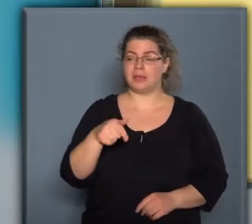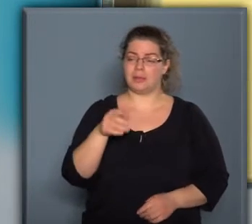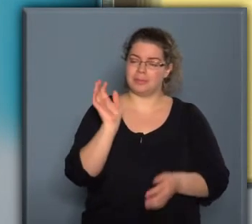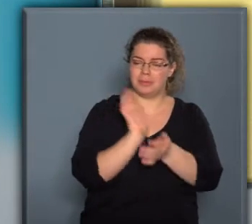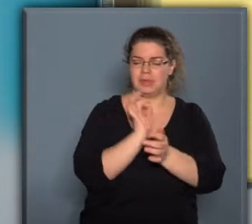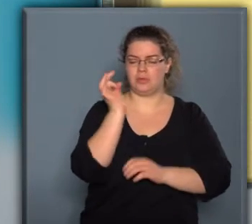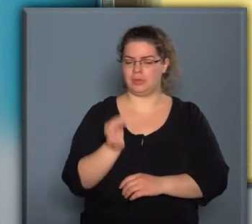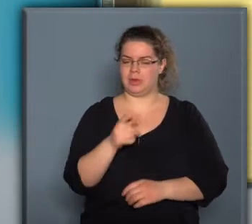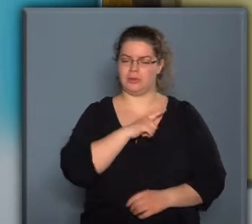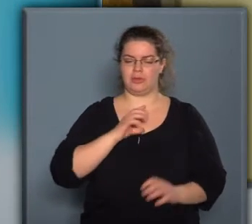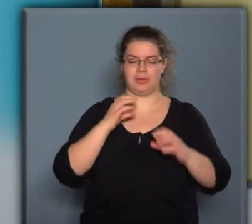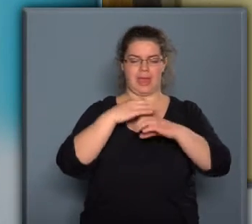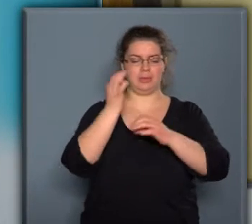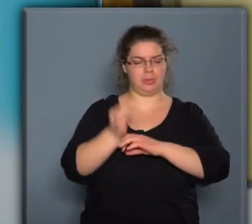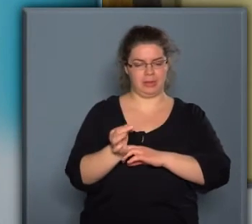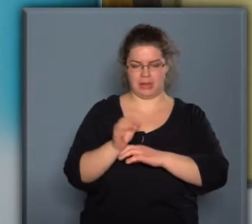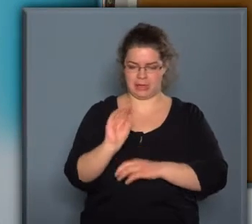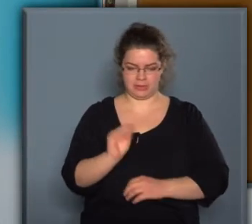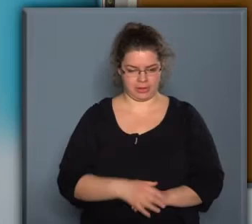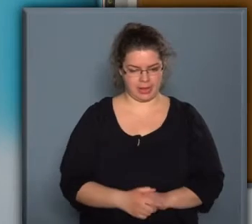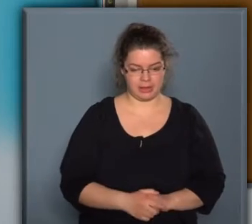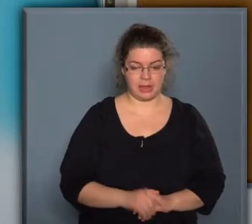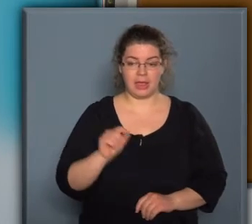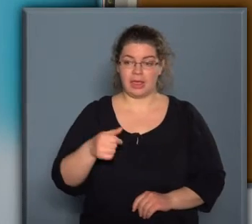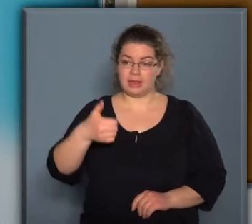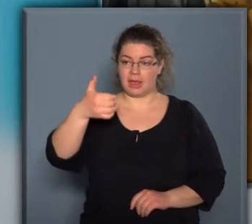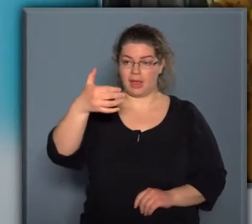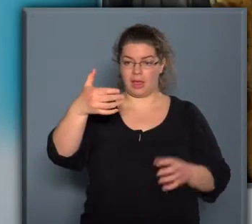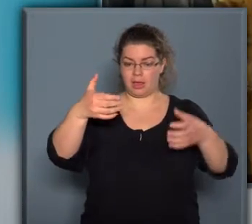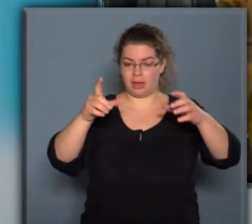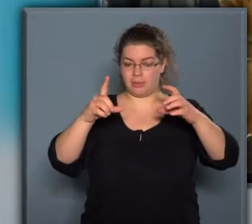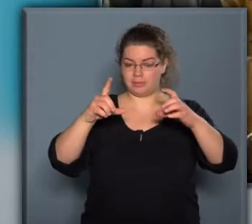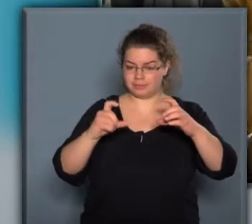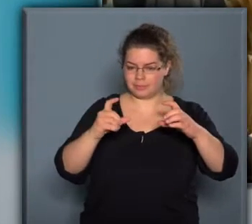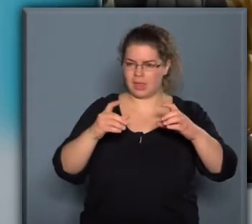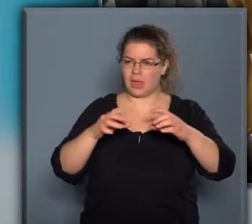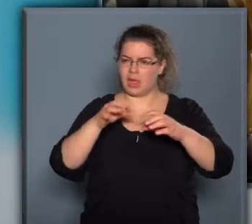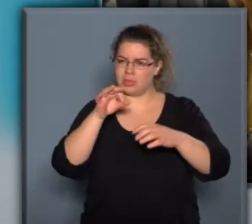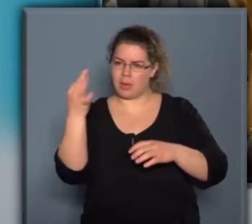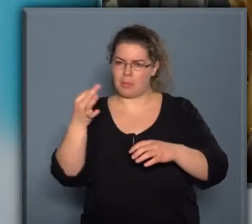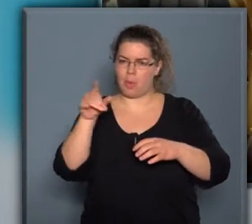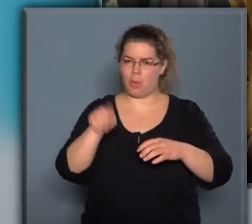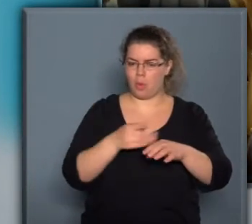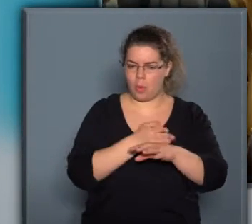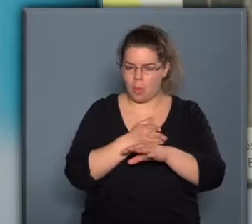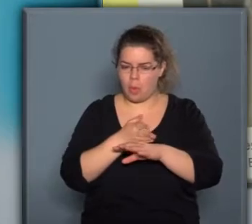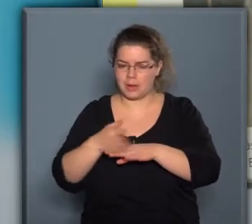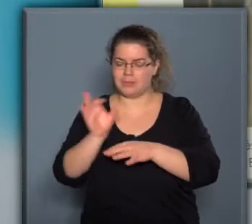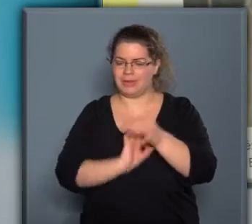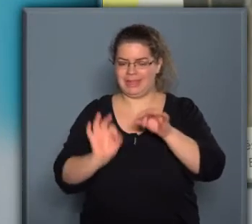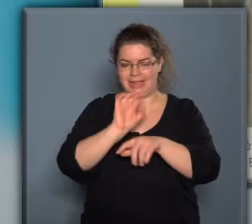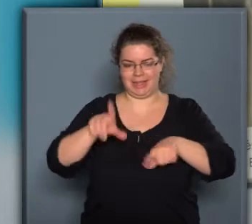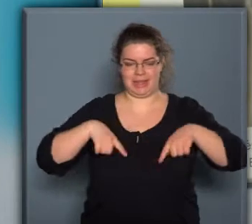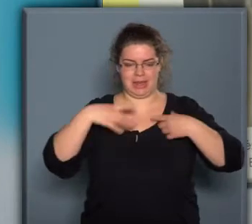bizonyos pillanat csupán az exponálás pillanatát jelenti. De a gomb megnyomásának pillanatát is napok, hónapok, vagy egy egész élet